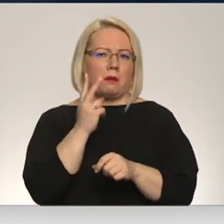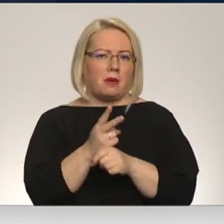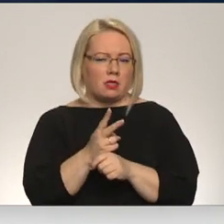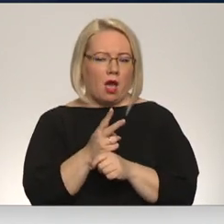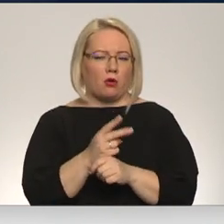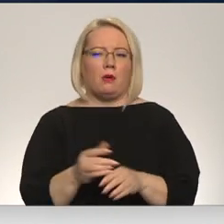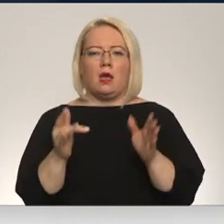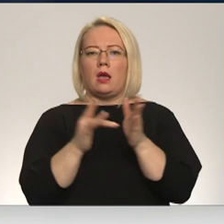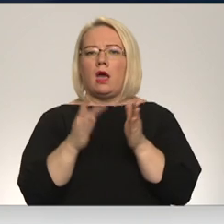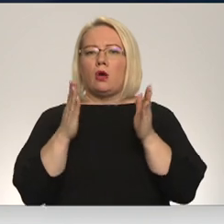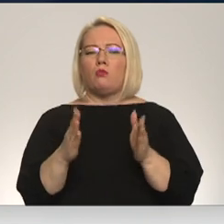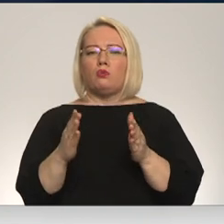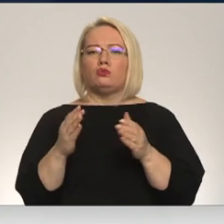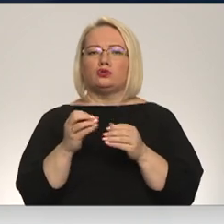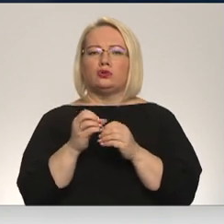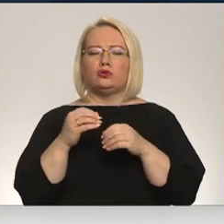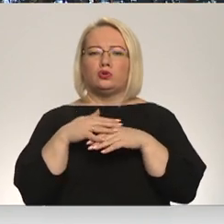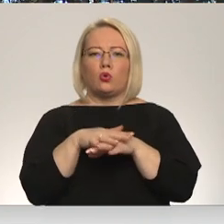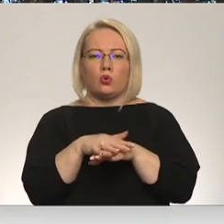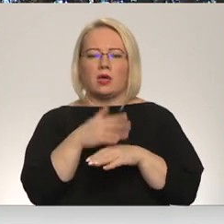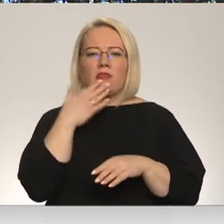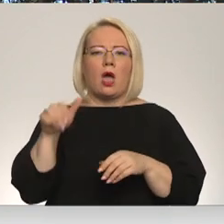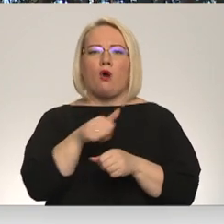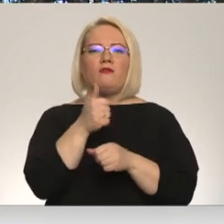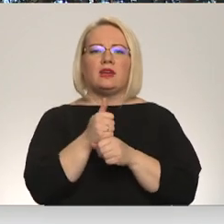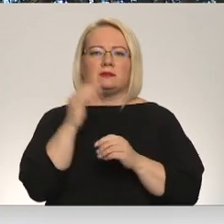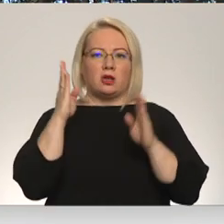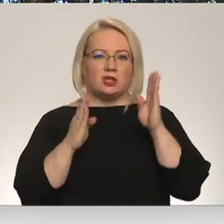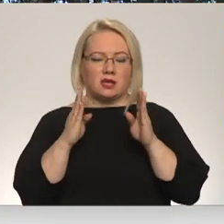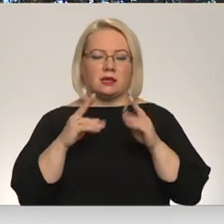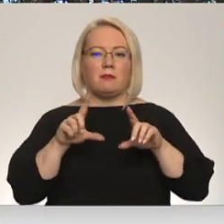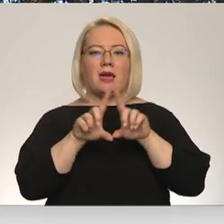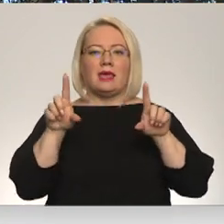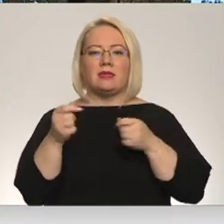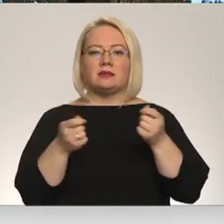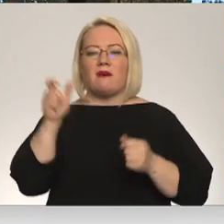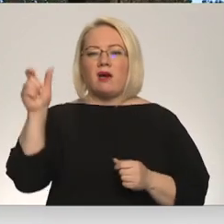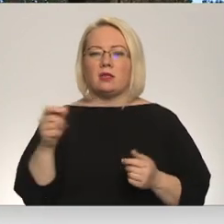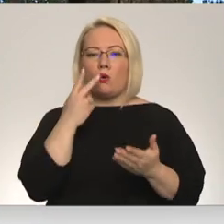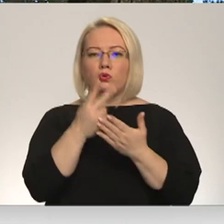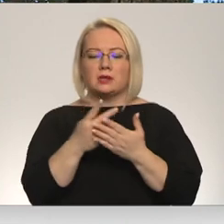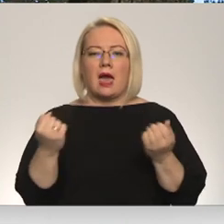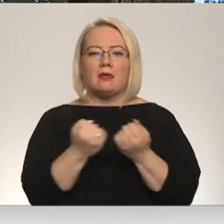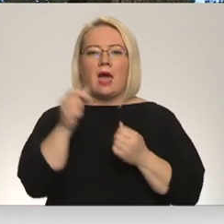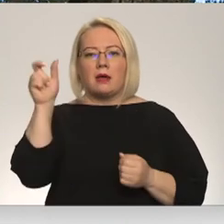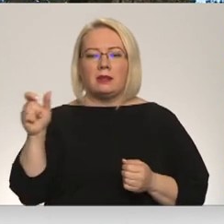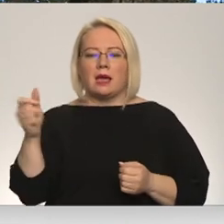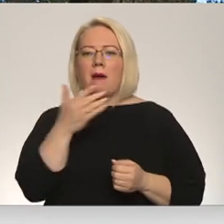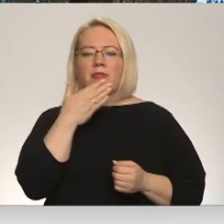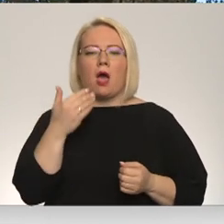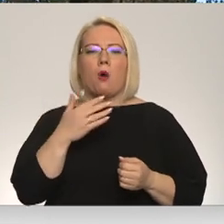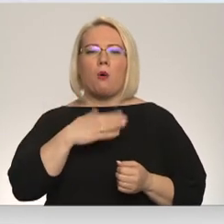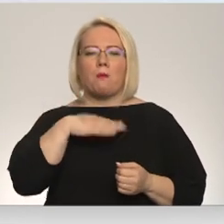kāda būs šī struktūra, ja nav vairs virsmežniecības. Sokārt dienas tvarītāji uzskata, ka darbiniekiem gluži vienkārši no pietiekam labi izskaidrota